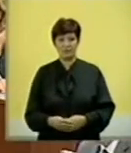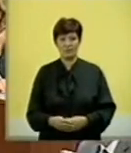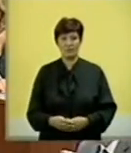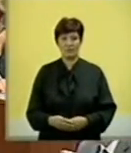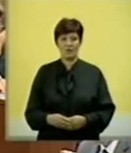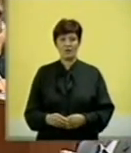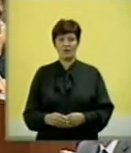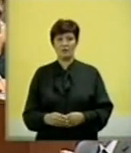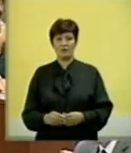Hvala.